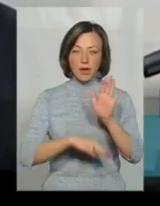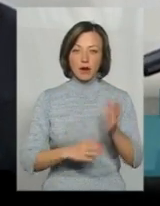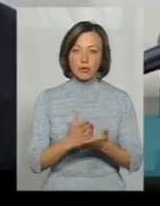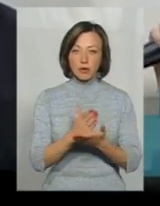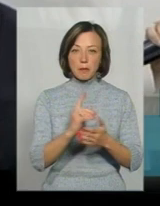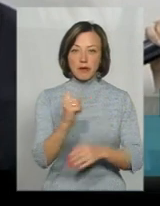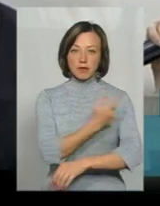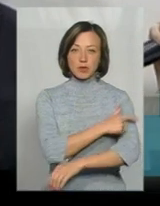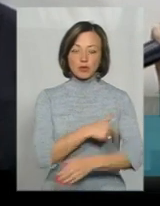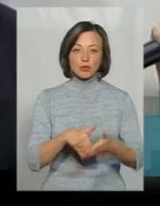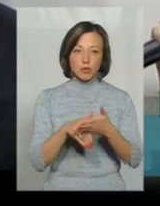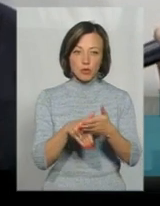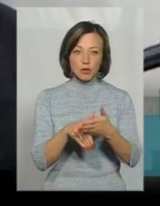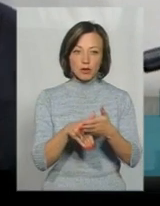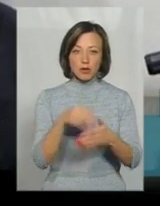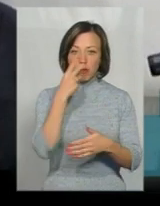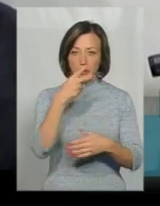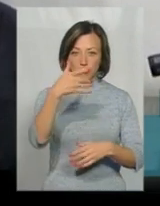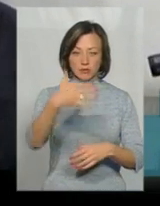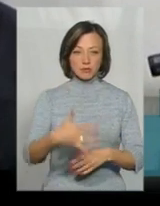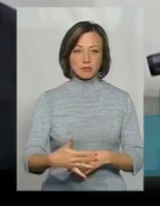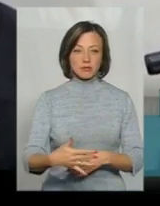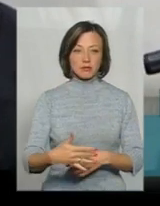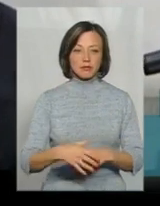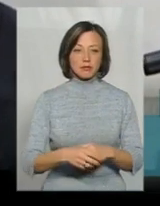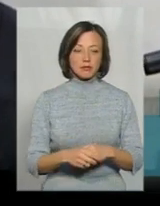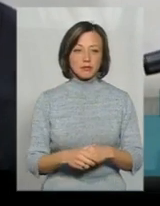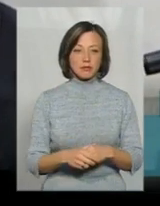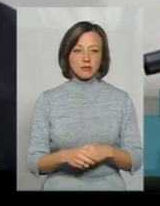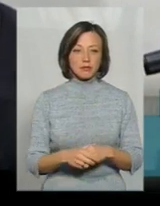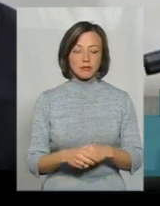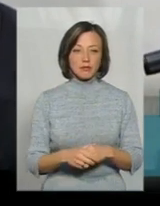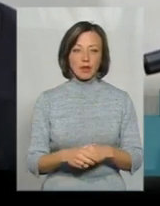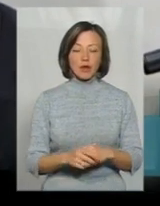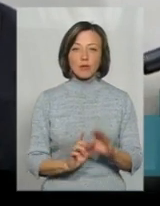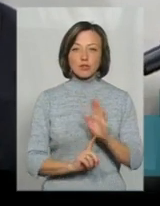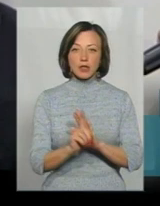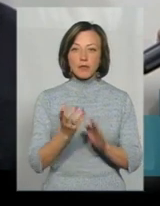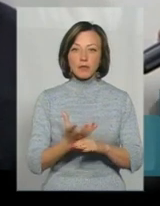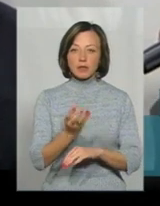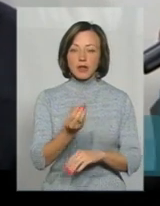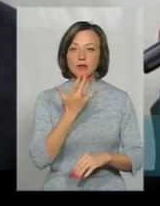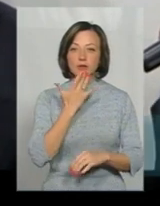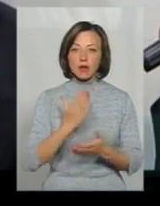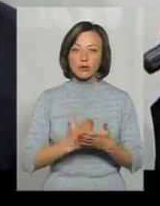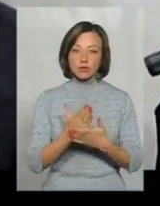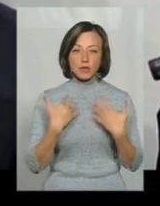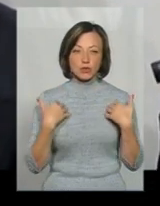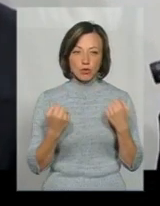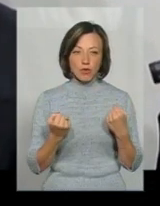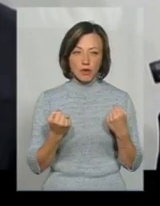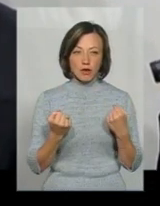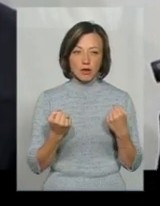первинної медичної допомоги, який ви бачите зараз на слайді, за який починає платити Національна служба здоров'я.